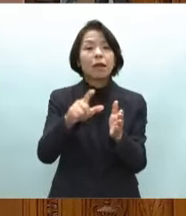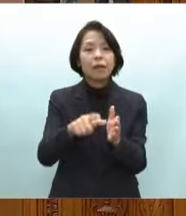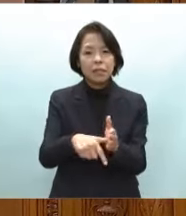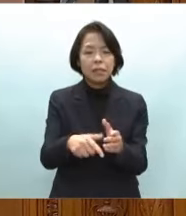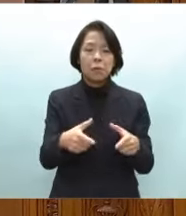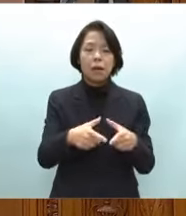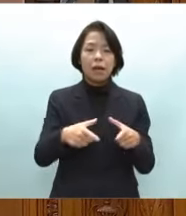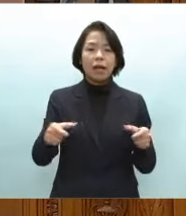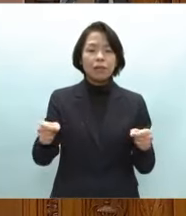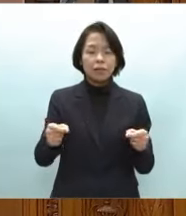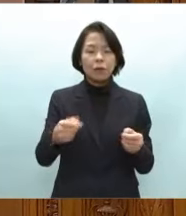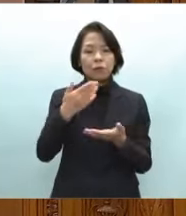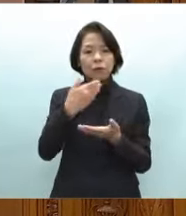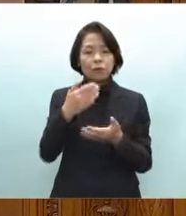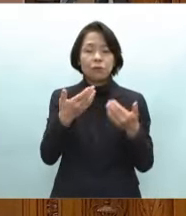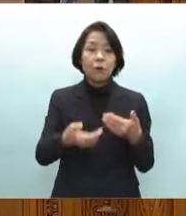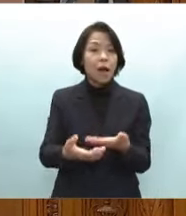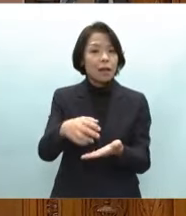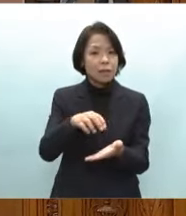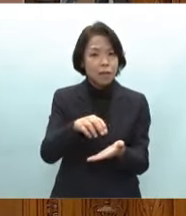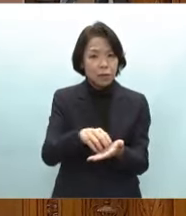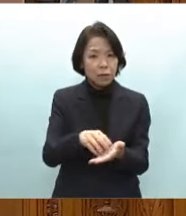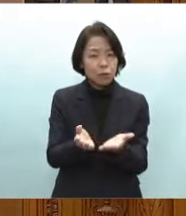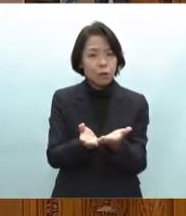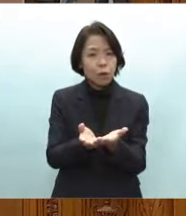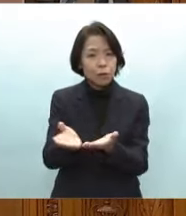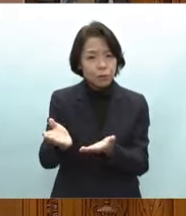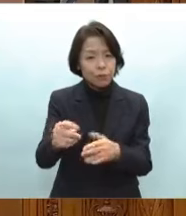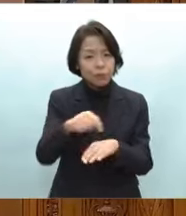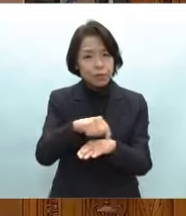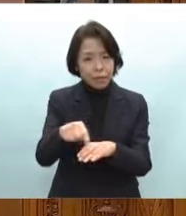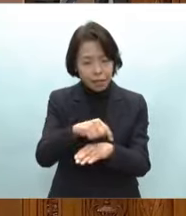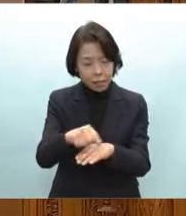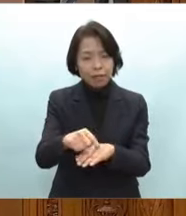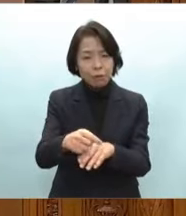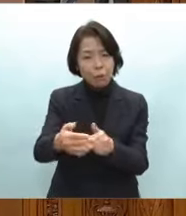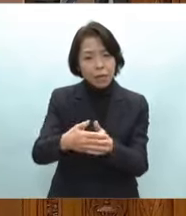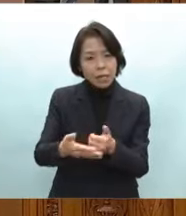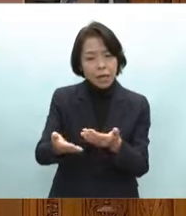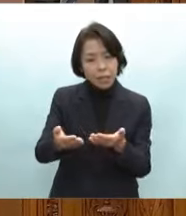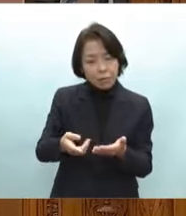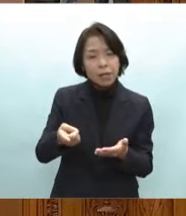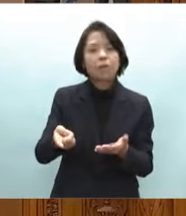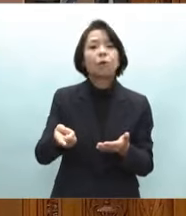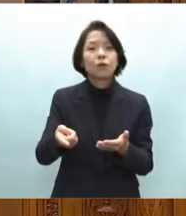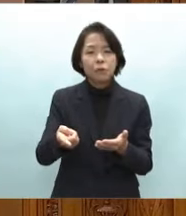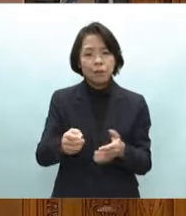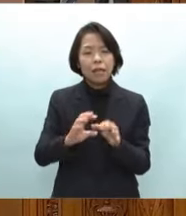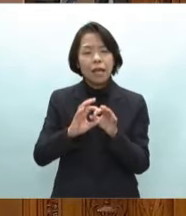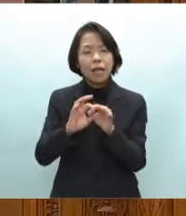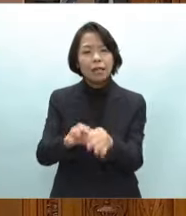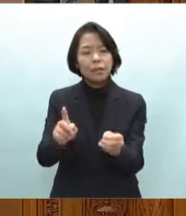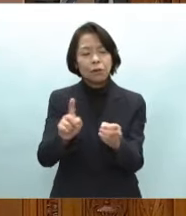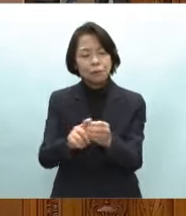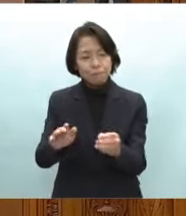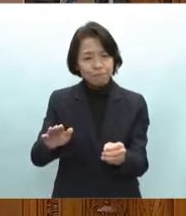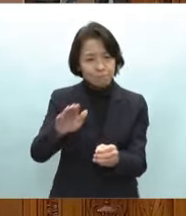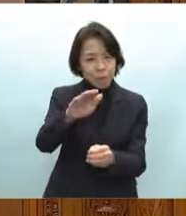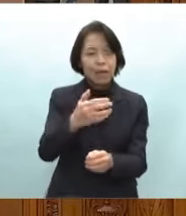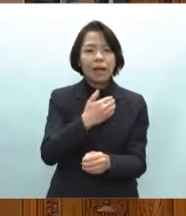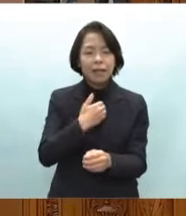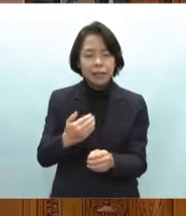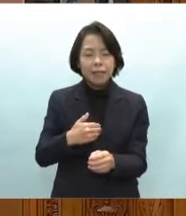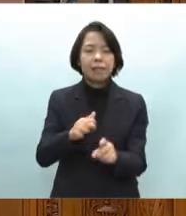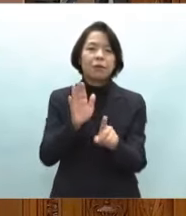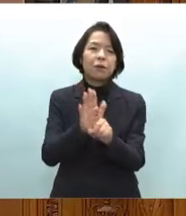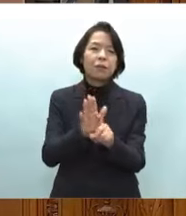食料安全保障と輸出戦略を支えるものとして持続的に発展していけるよう後押し